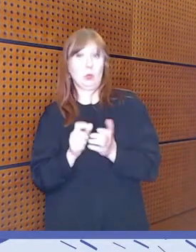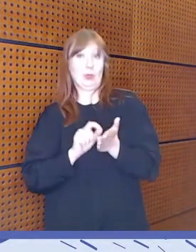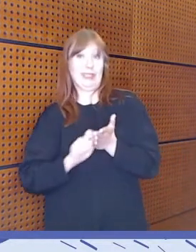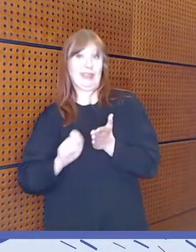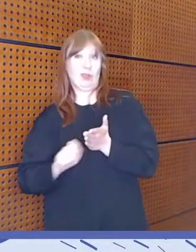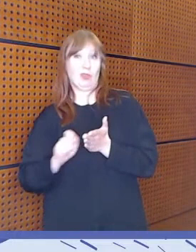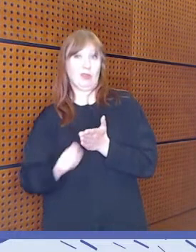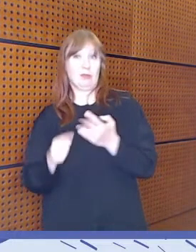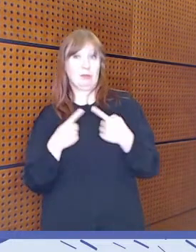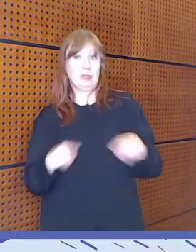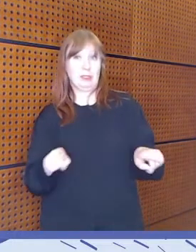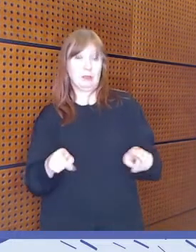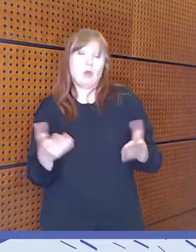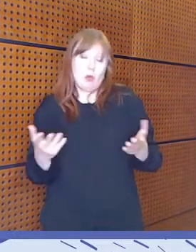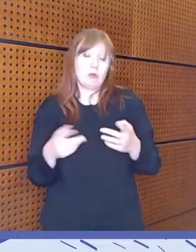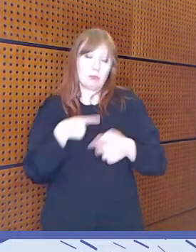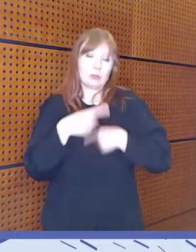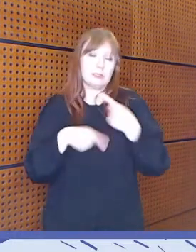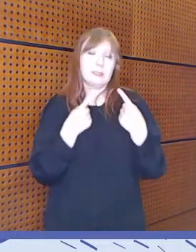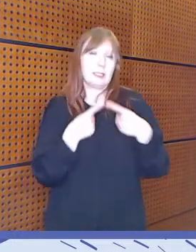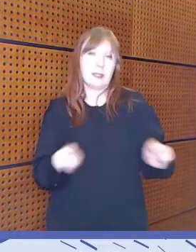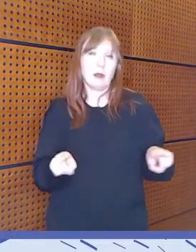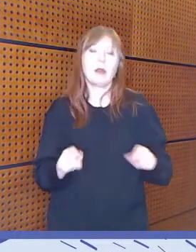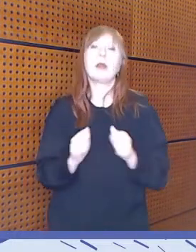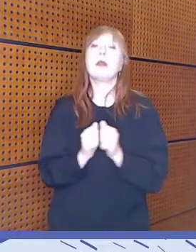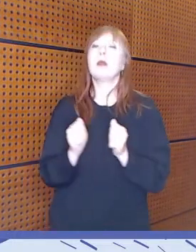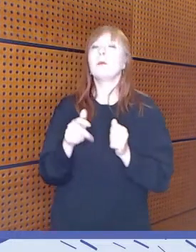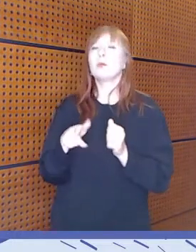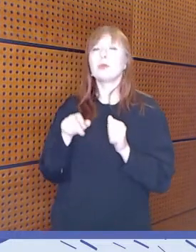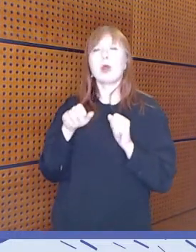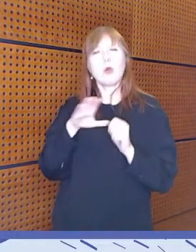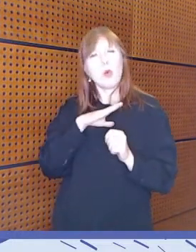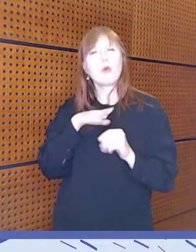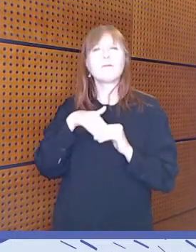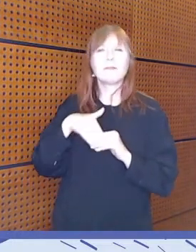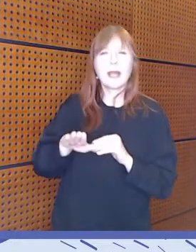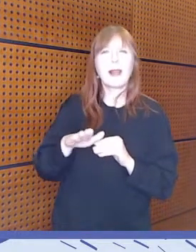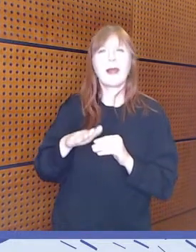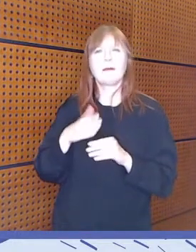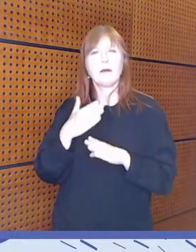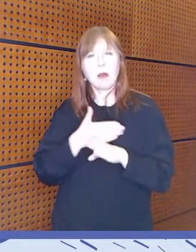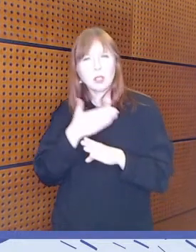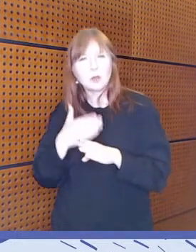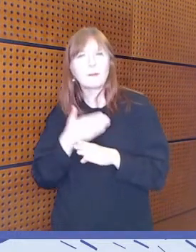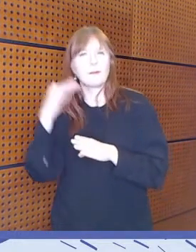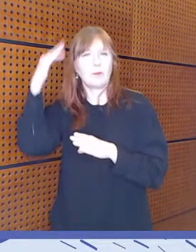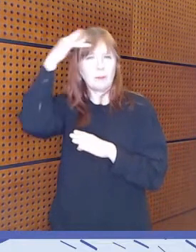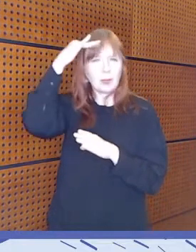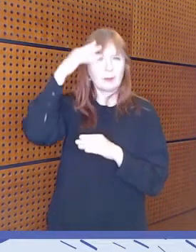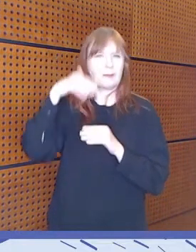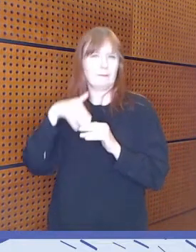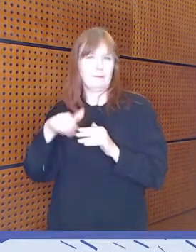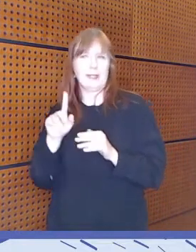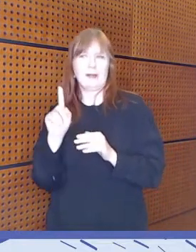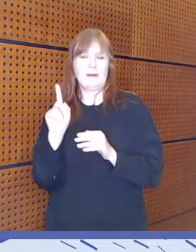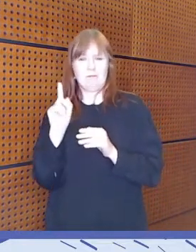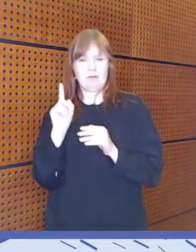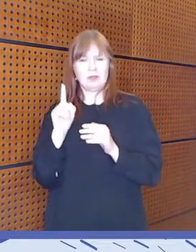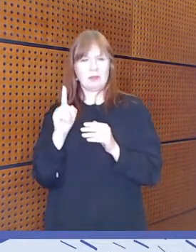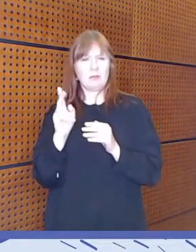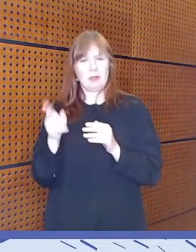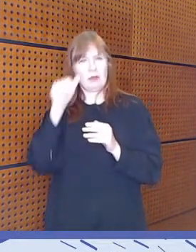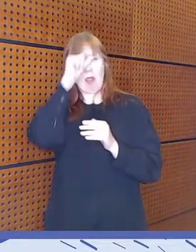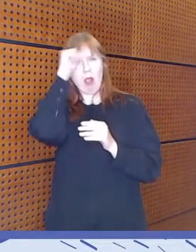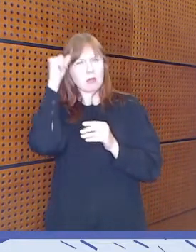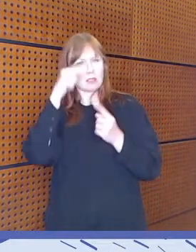se, että meillä on vielä sellaista harjoiteltavaa ja mietittävää tässä ja ymmärrettävää, että mitä haasteet on